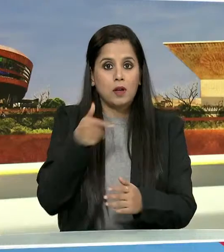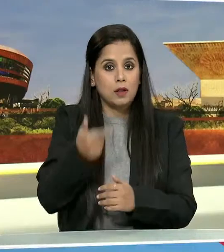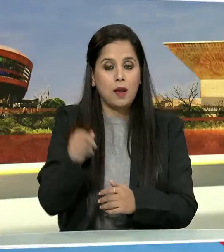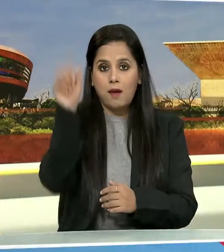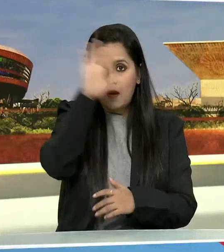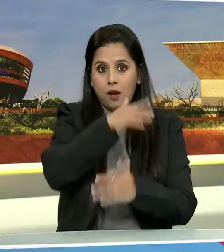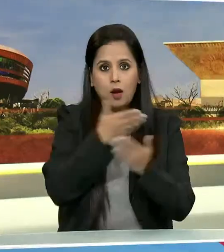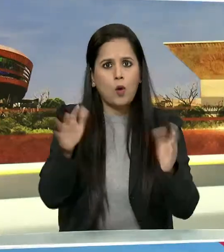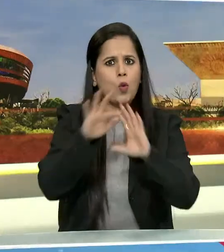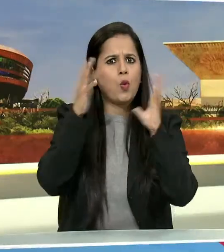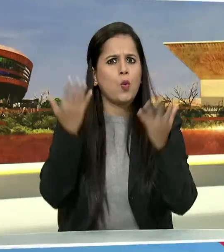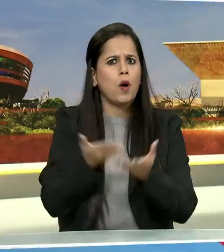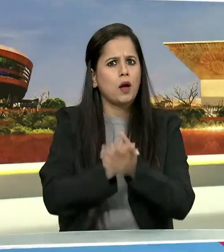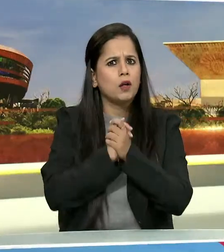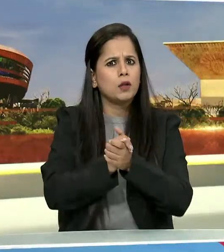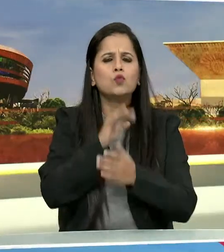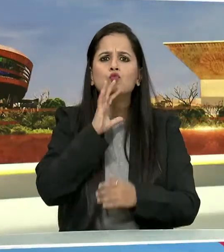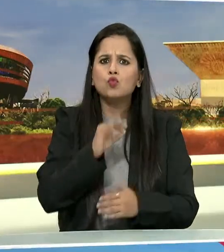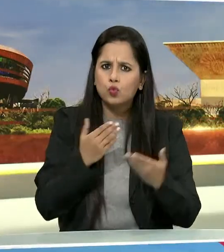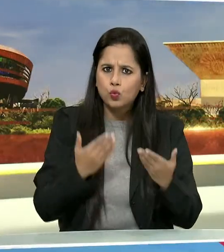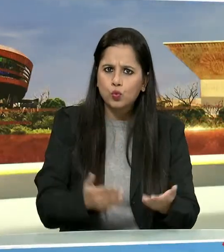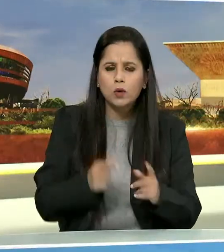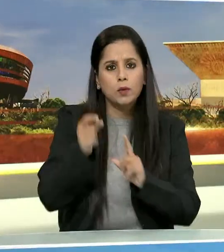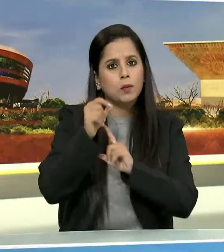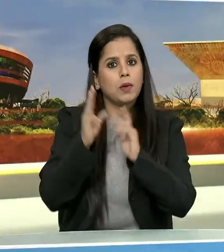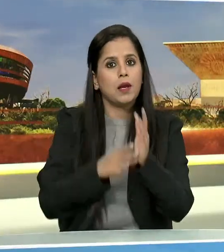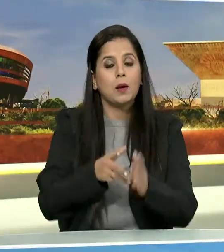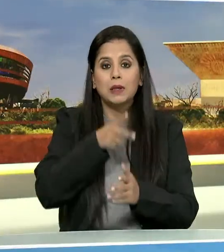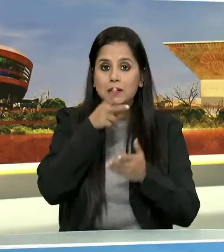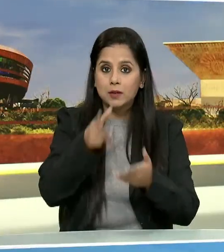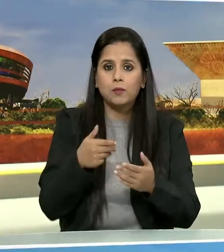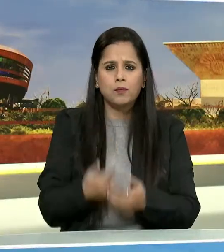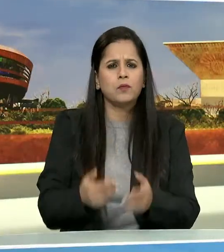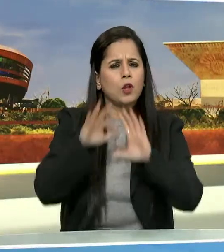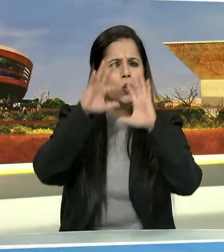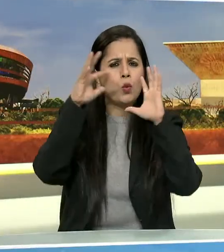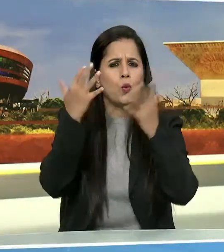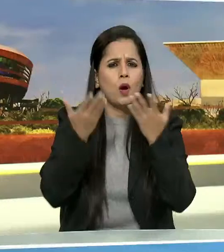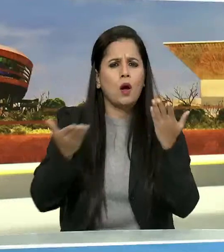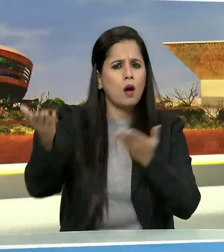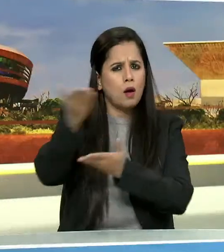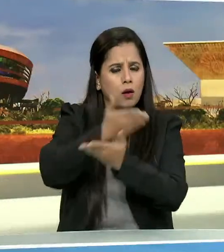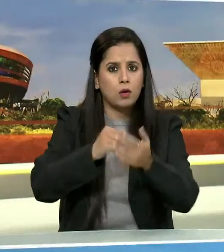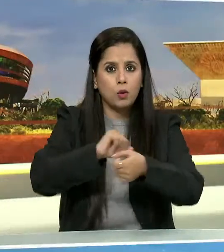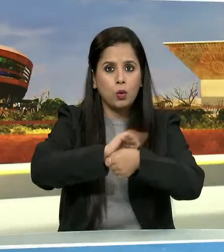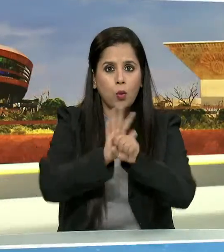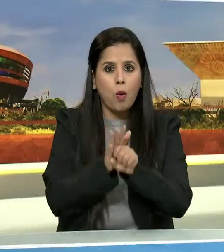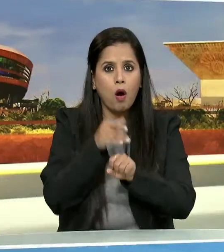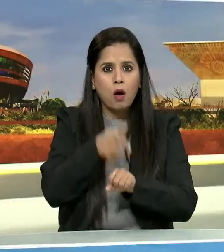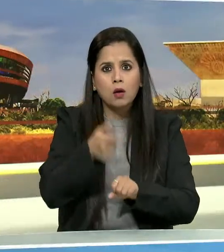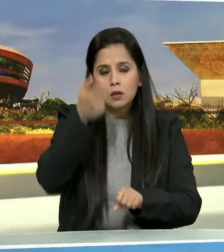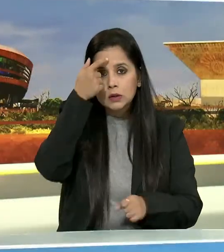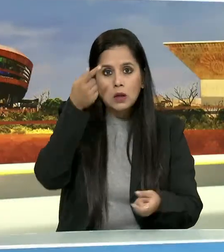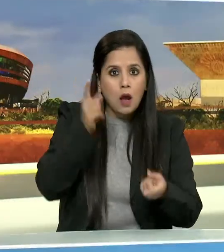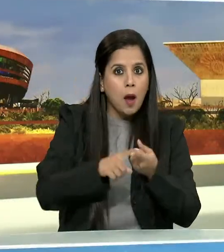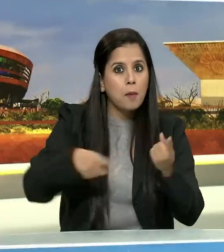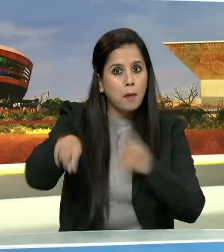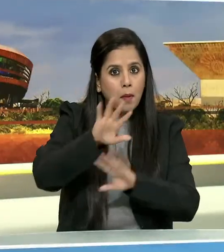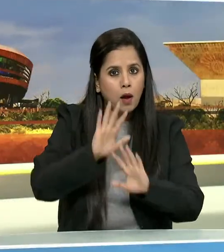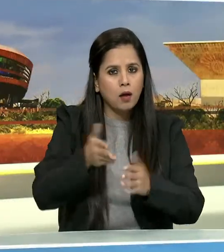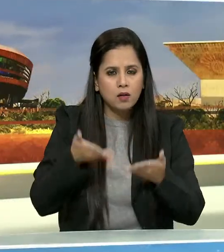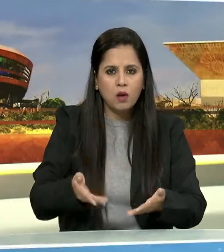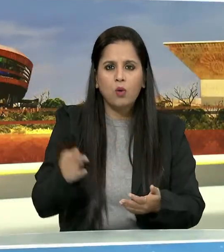भारत को विश्व का मित्र बताया प्रधान मंत्री ने कहा कि जब दुनिया कूविट जैसे संकट में थी